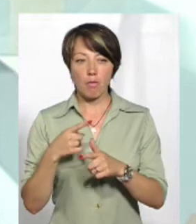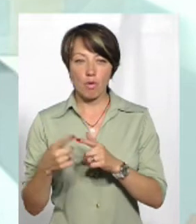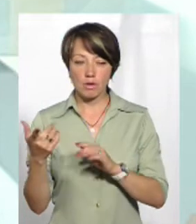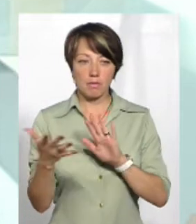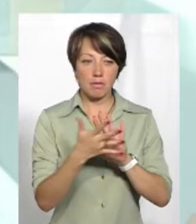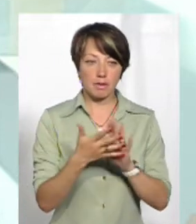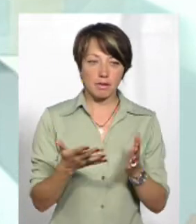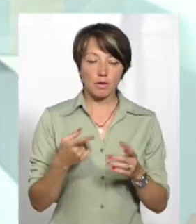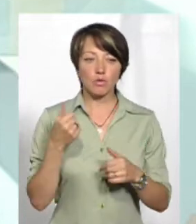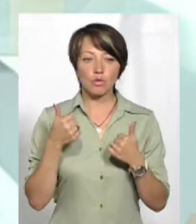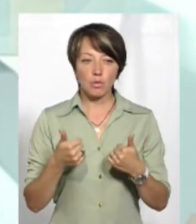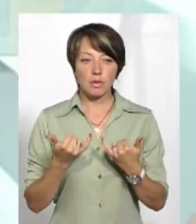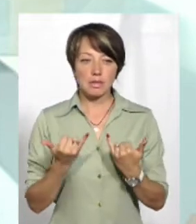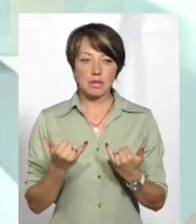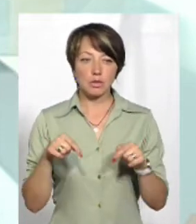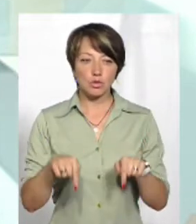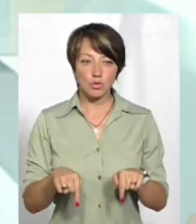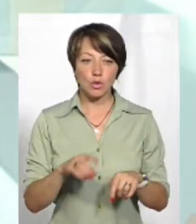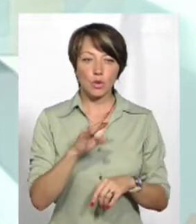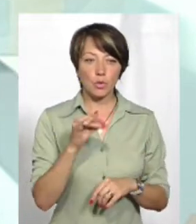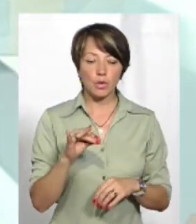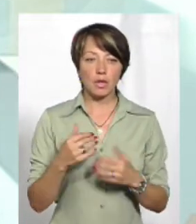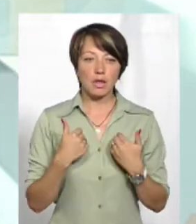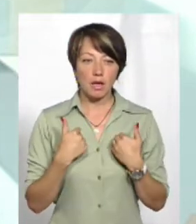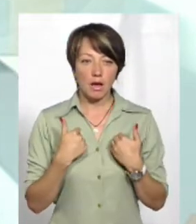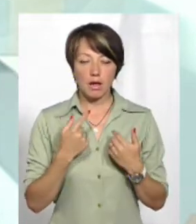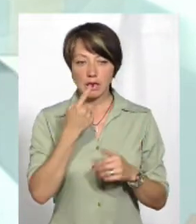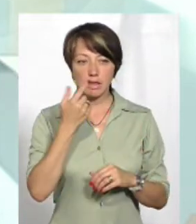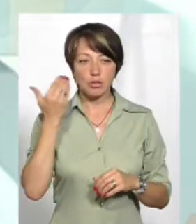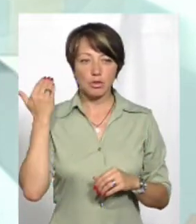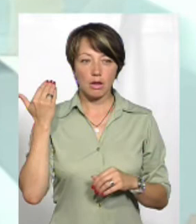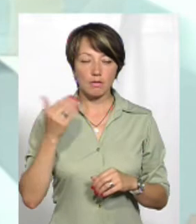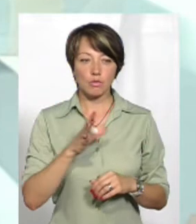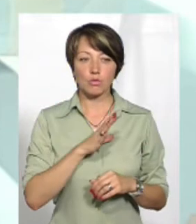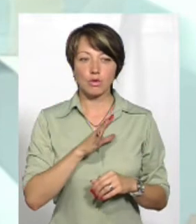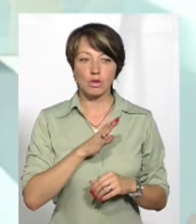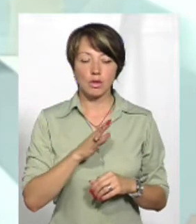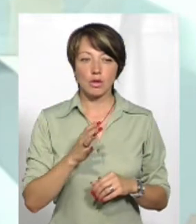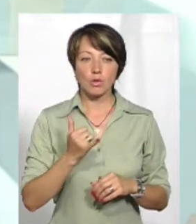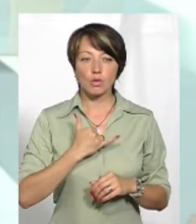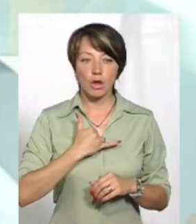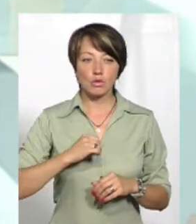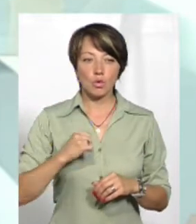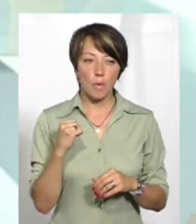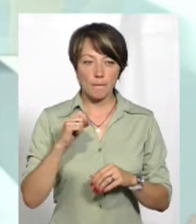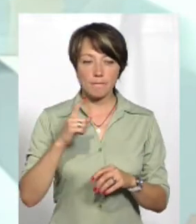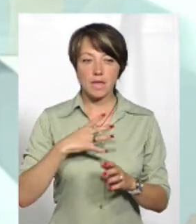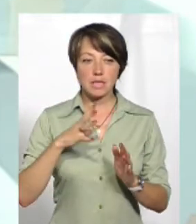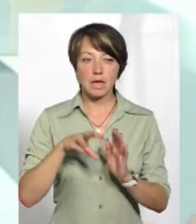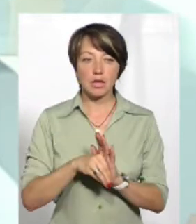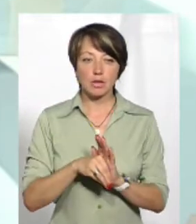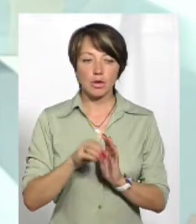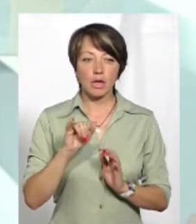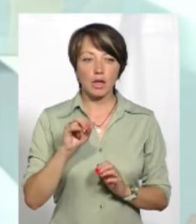добре, що зараз тут і Юрій, і я. Ми нещодавно буквально були в нашого побратиму, який загинув